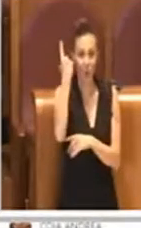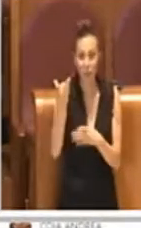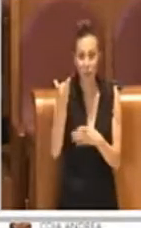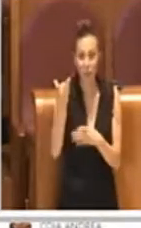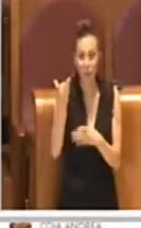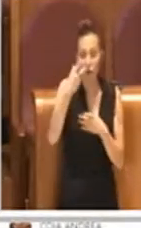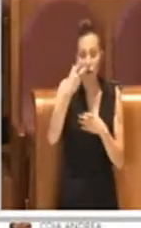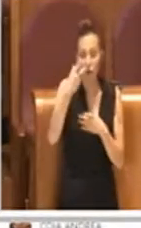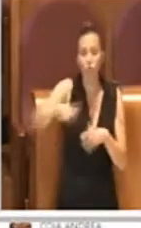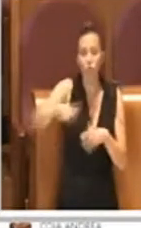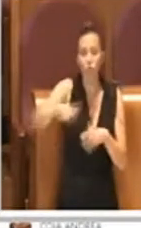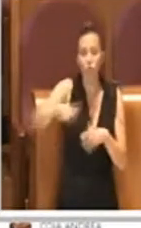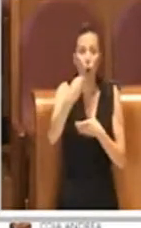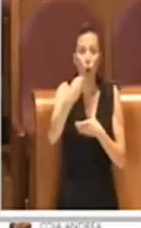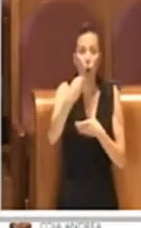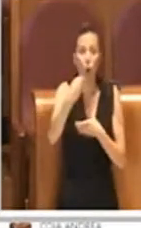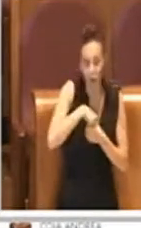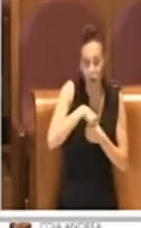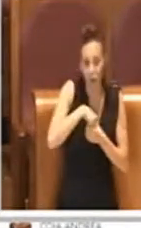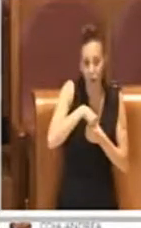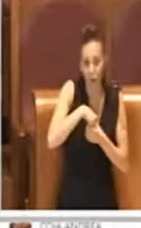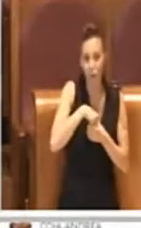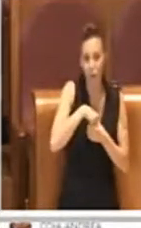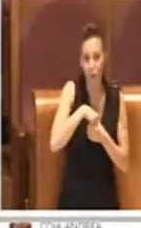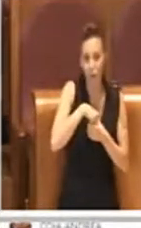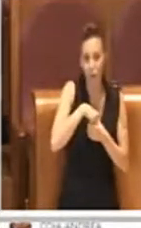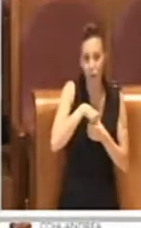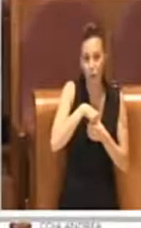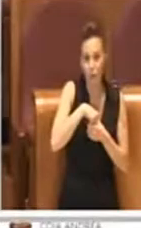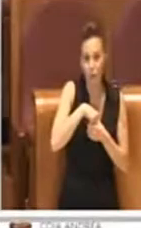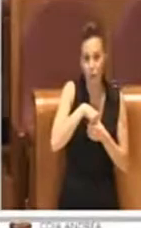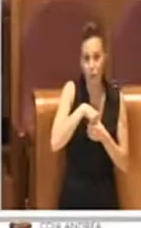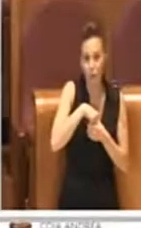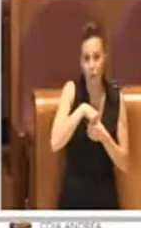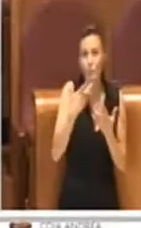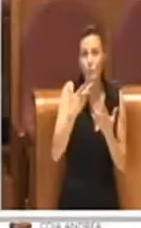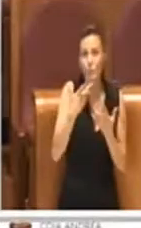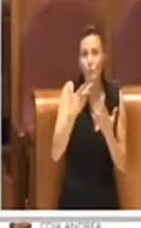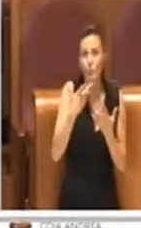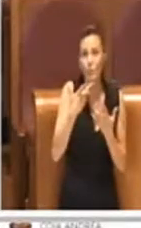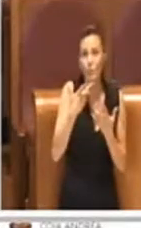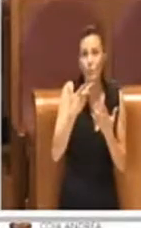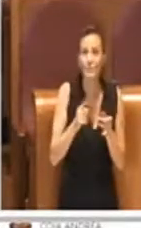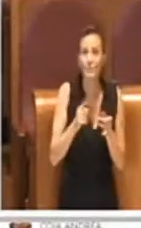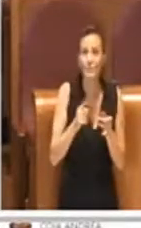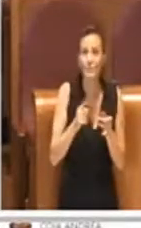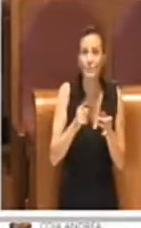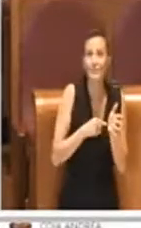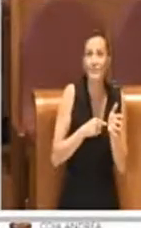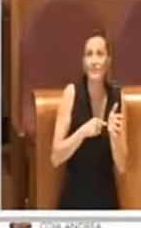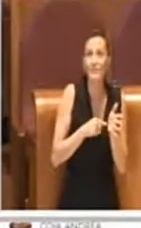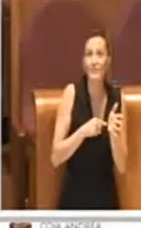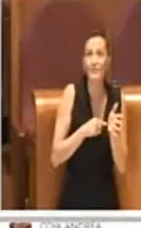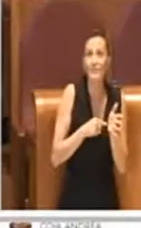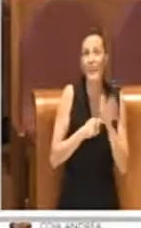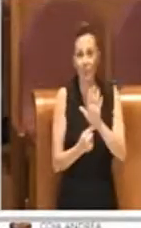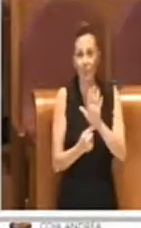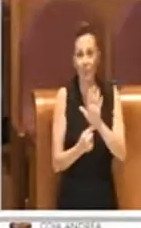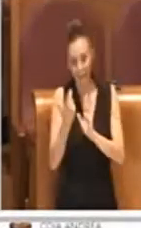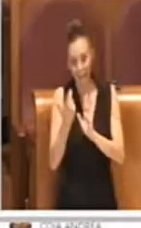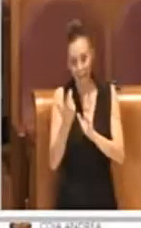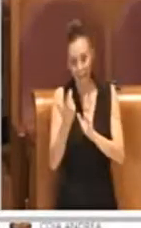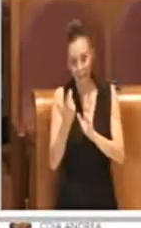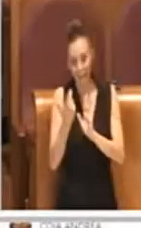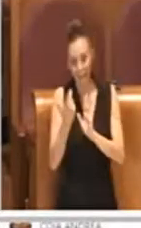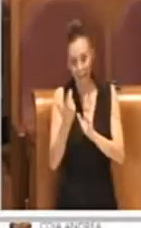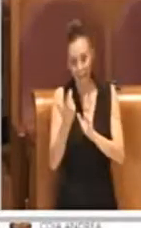rappresenta comunque un sintomo e un'indicazione di buona programmazione